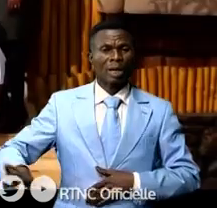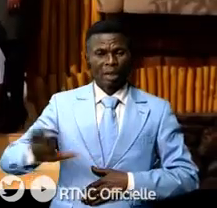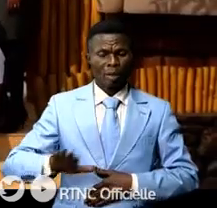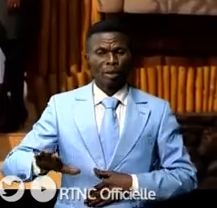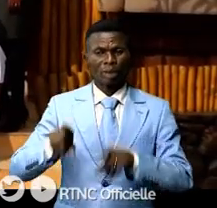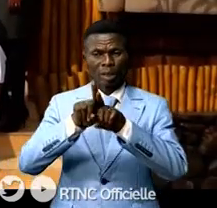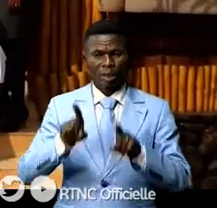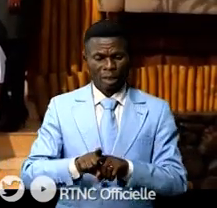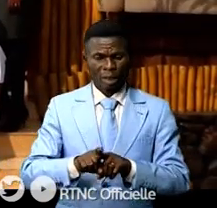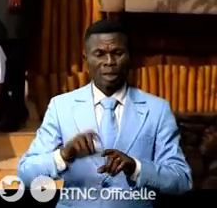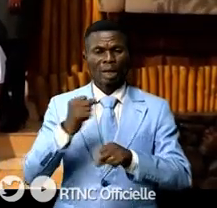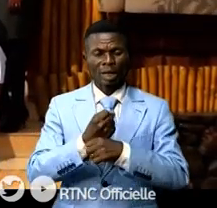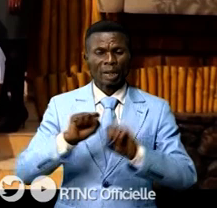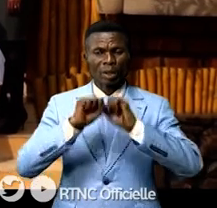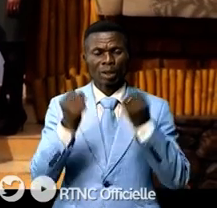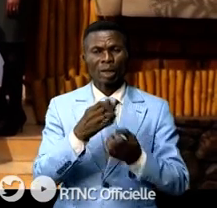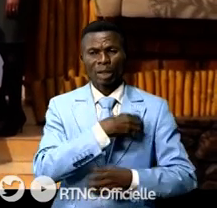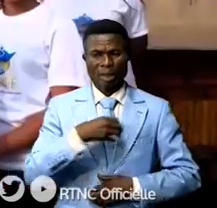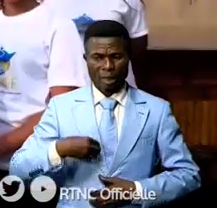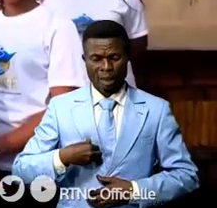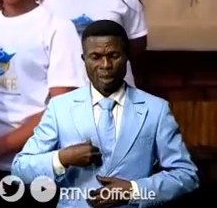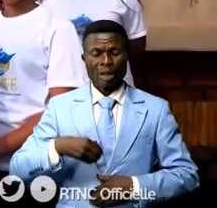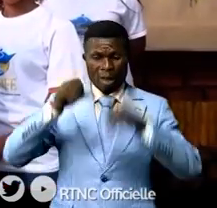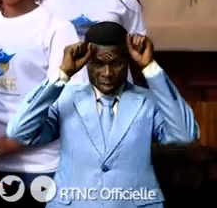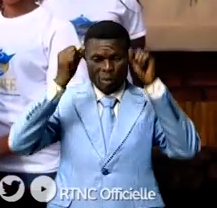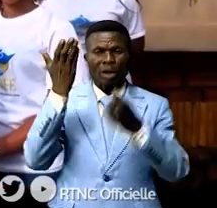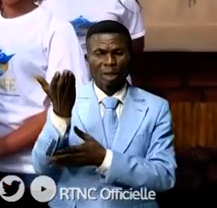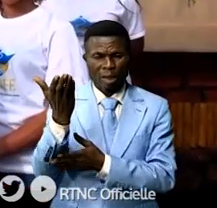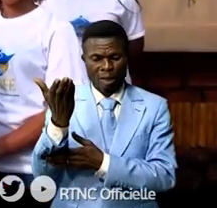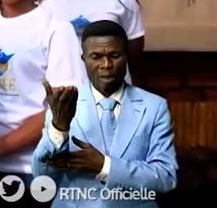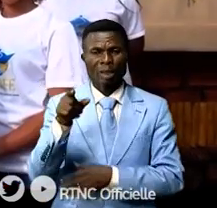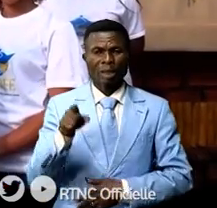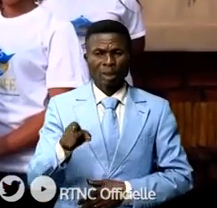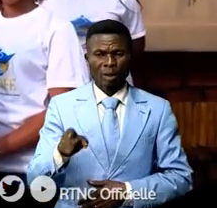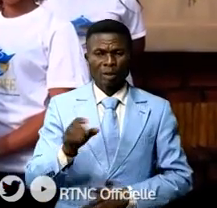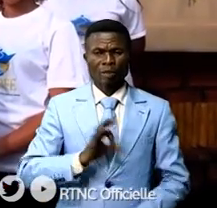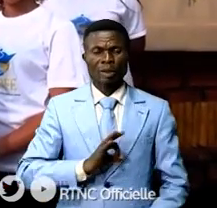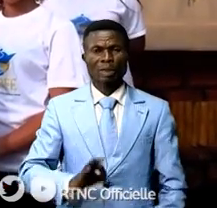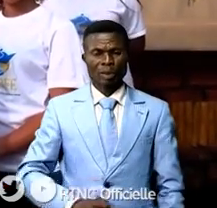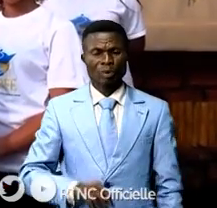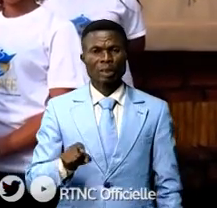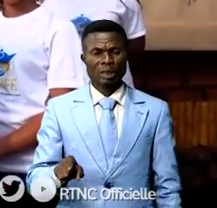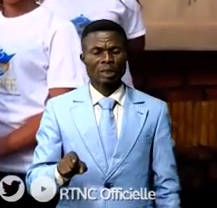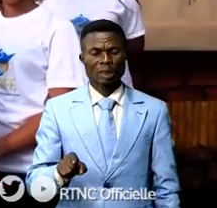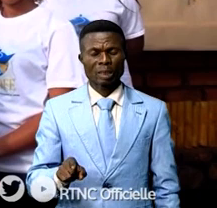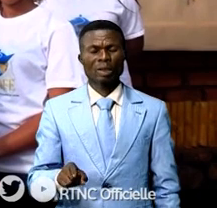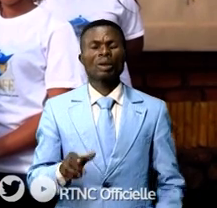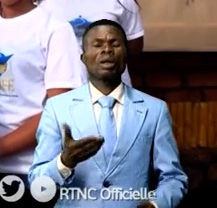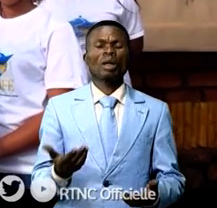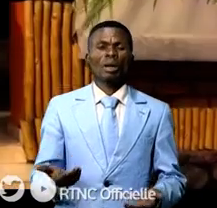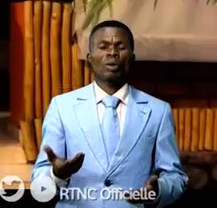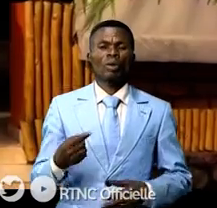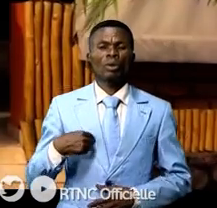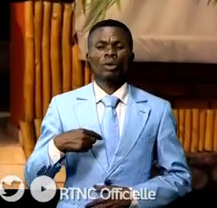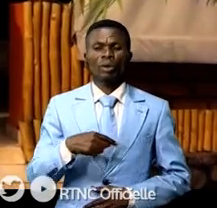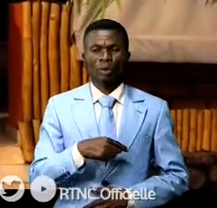et l'entrepreneuriat féminin prôné par le président de la République Félix Antoine Tshisekedi Chilombo.